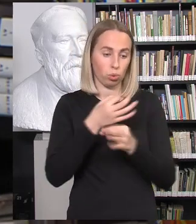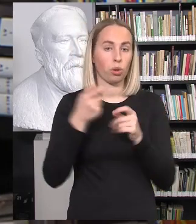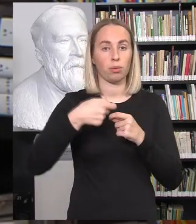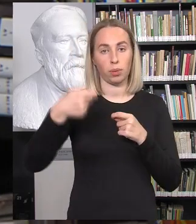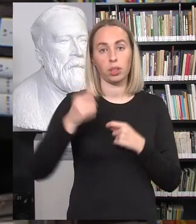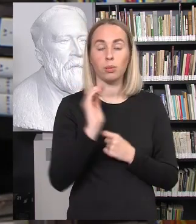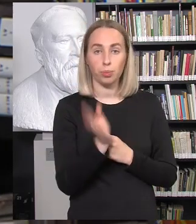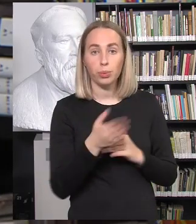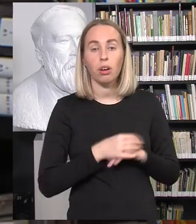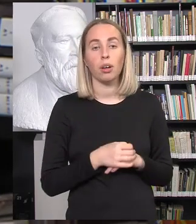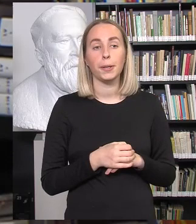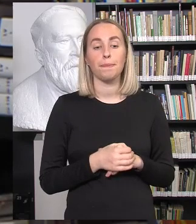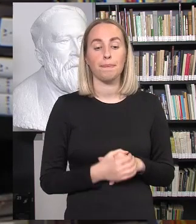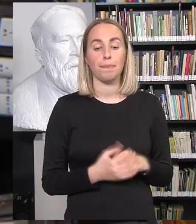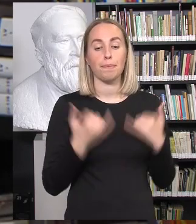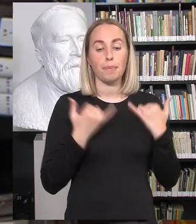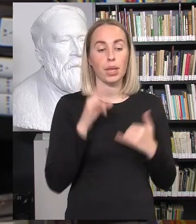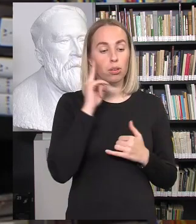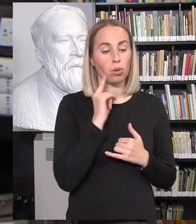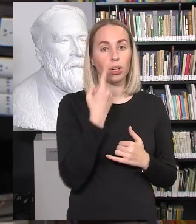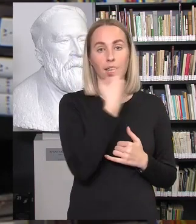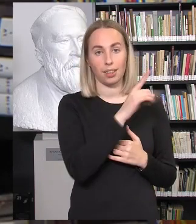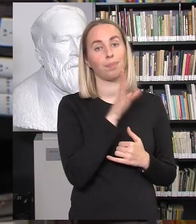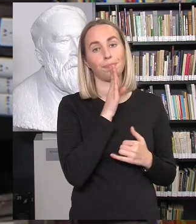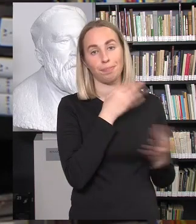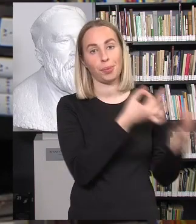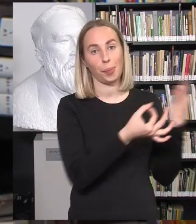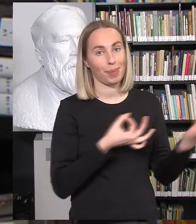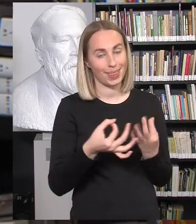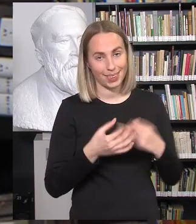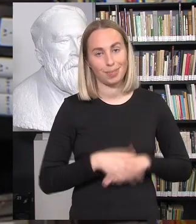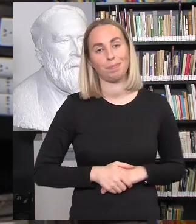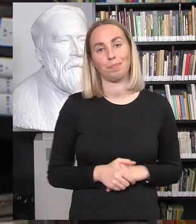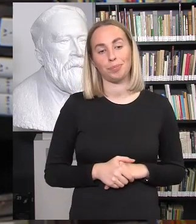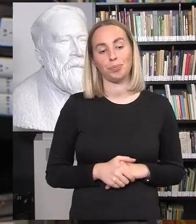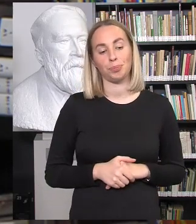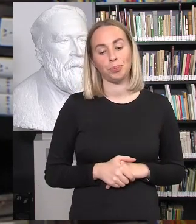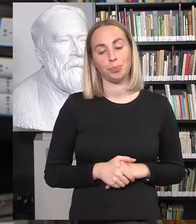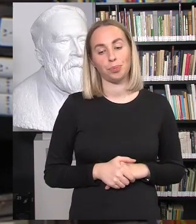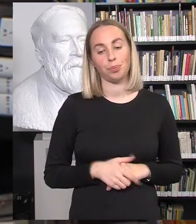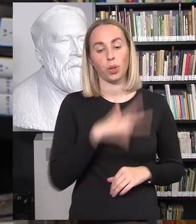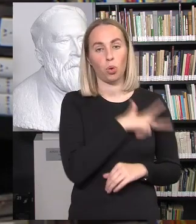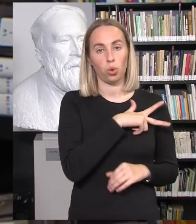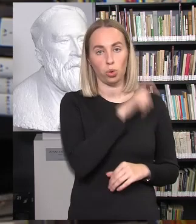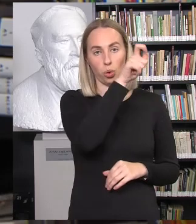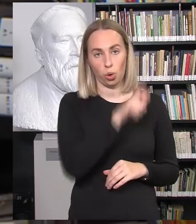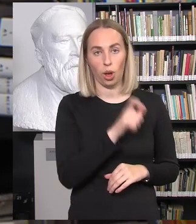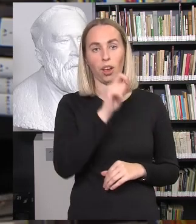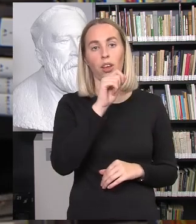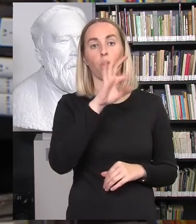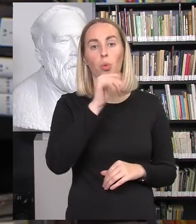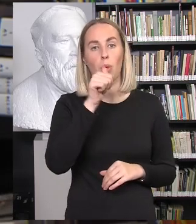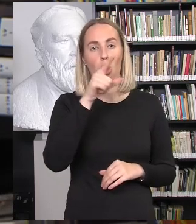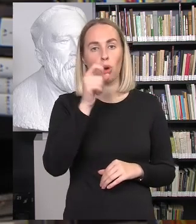toliau, aš dabar norėčiau vis tik tais, kad ir kitos prelegentės pasisakytų, tai dabar norėčiau sociologijas Eglės Tomaliuinytės